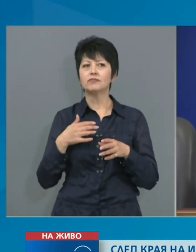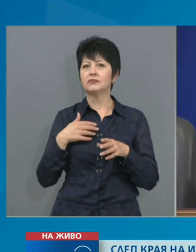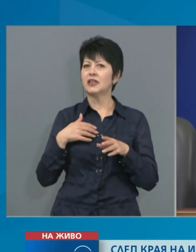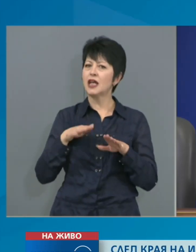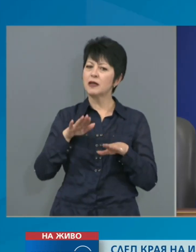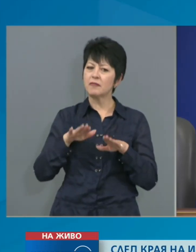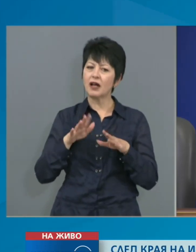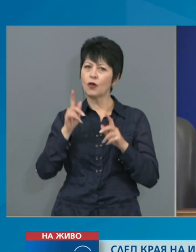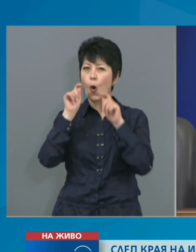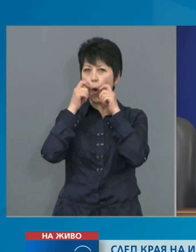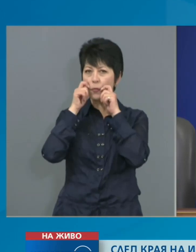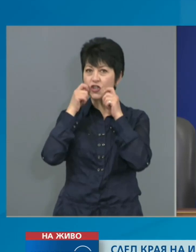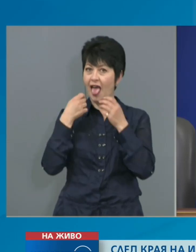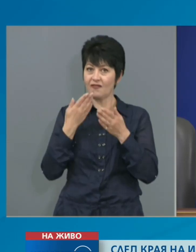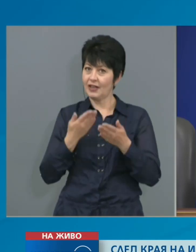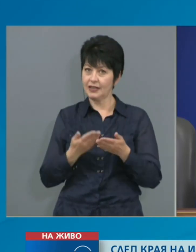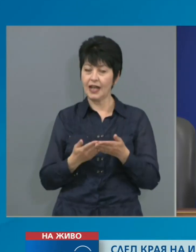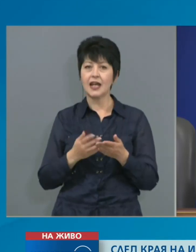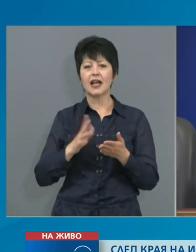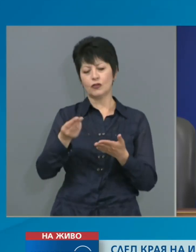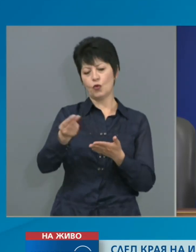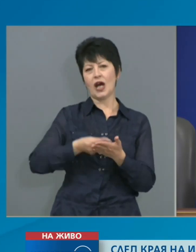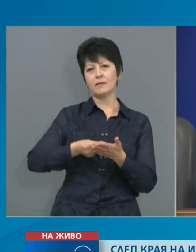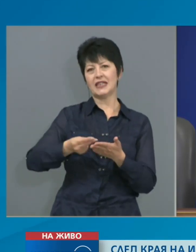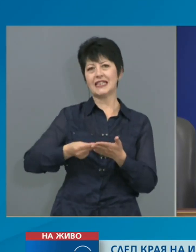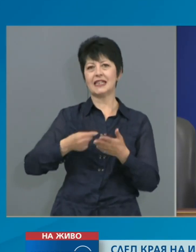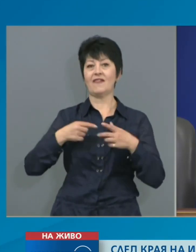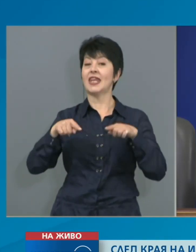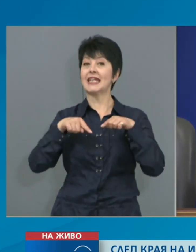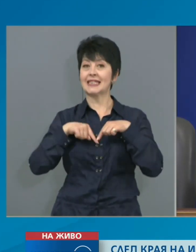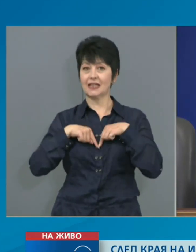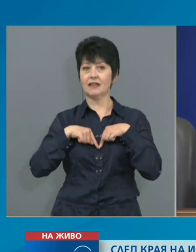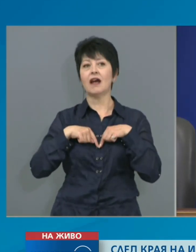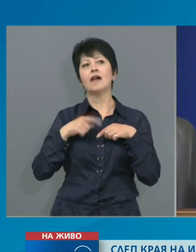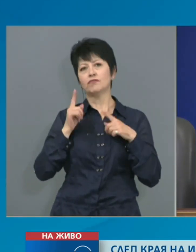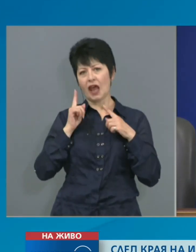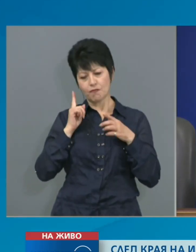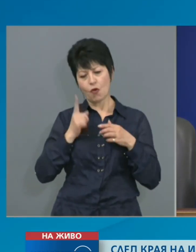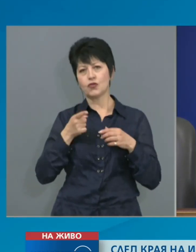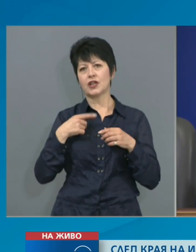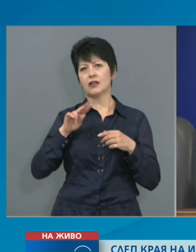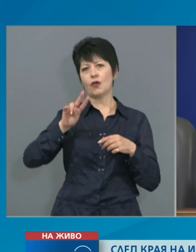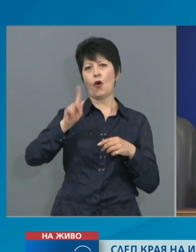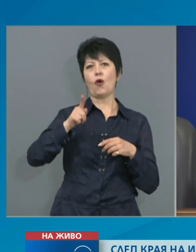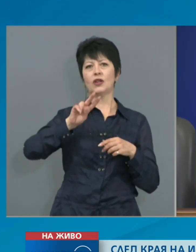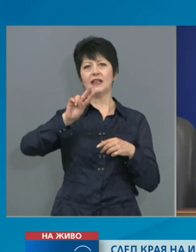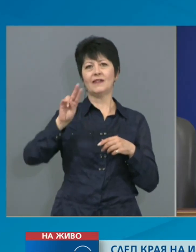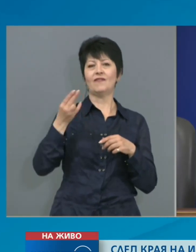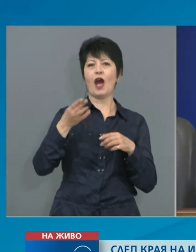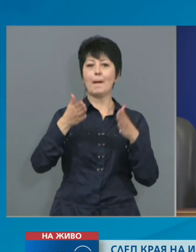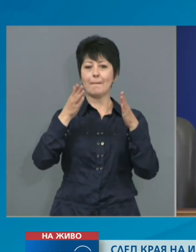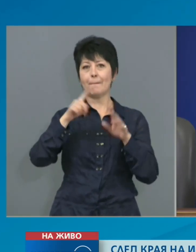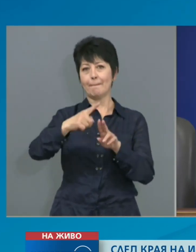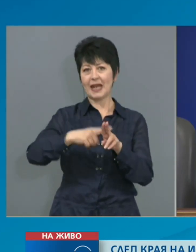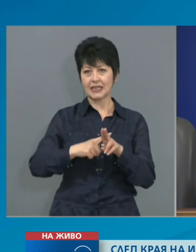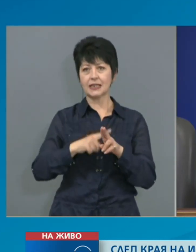обжалване, като Административният съд е длъжен двумесечен срок да разгледа постъпилите жалби срещу